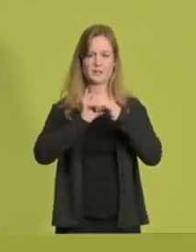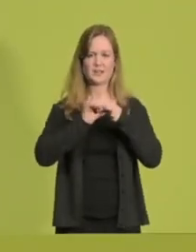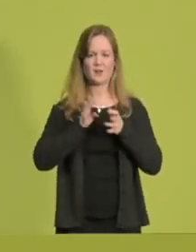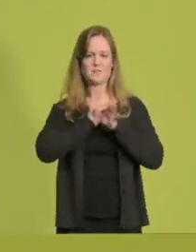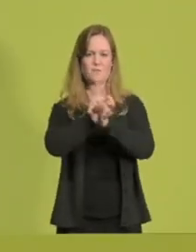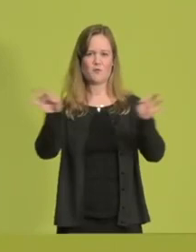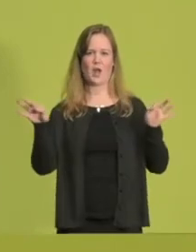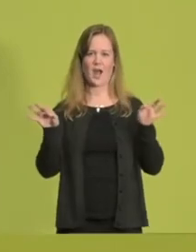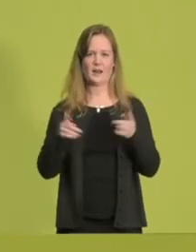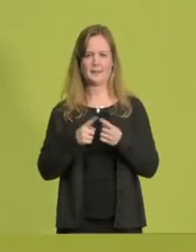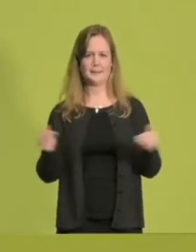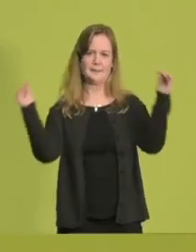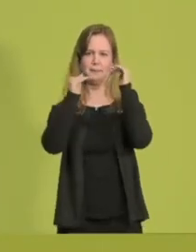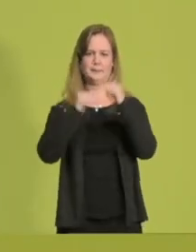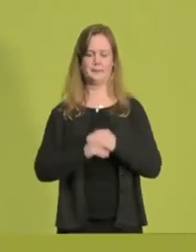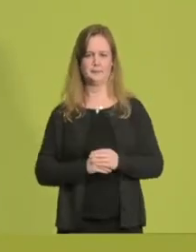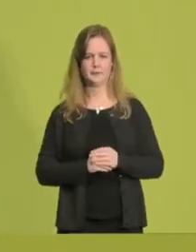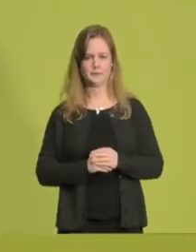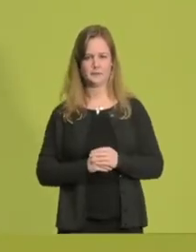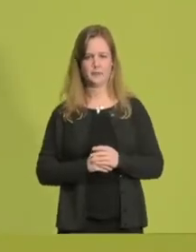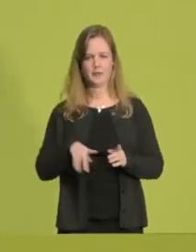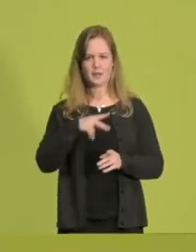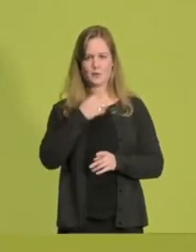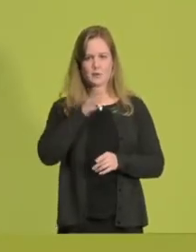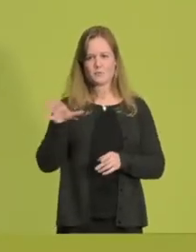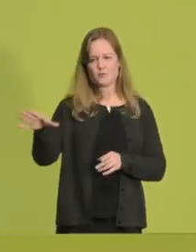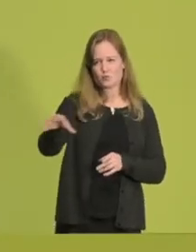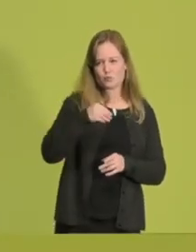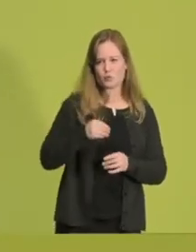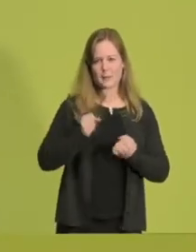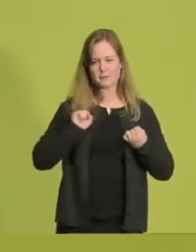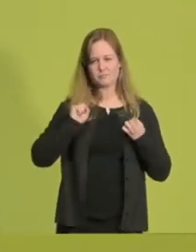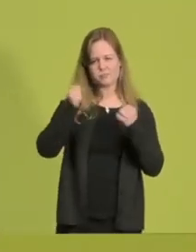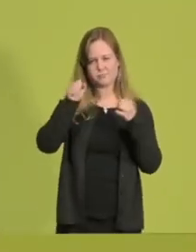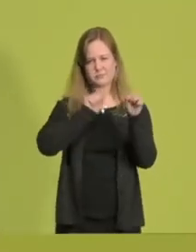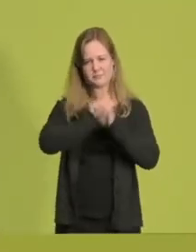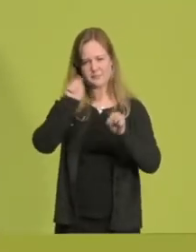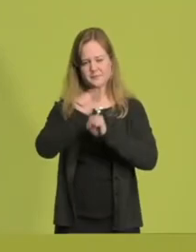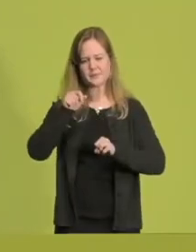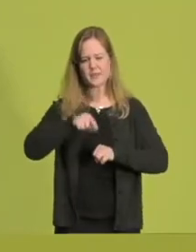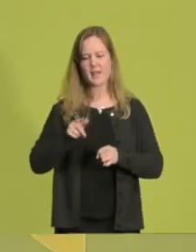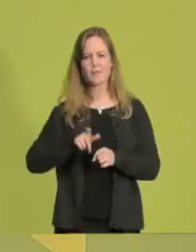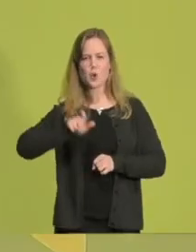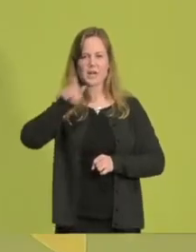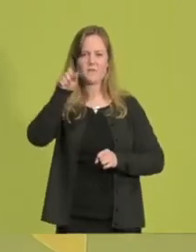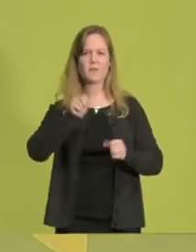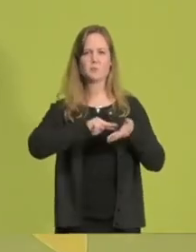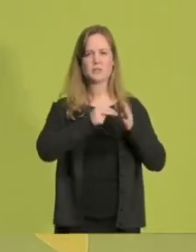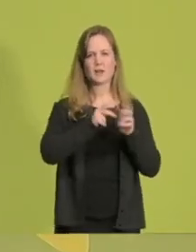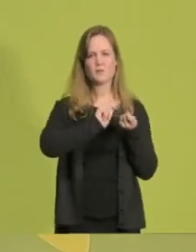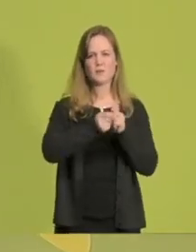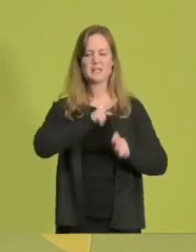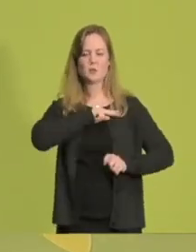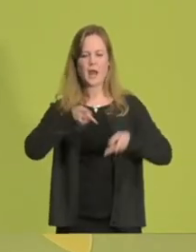Land, liebe Freundinnen und Freunde. Und ich möchte mit euch dafür kämpfen, dass in NRW endlich eine Politik gemacht wird, bei der soziale